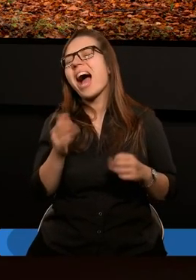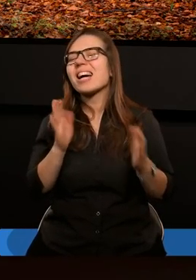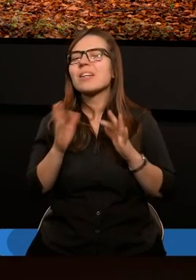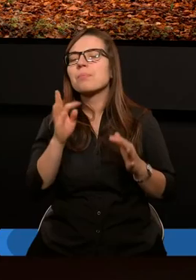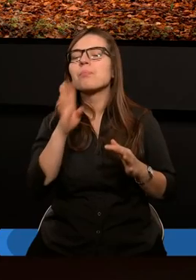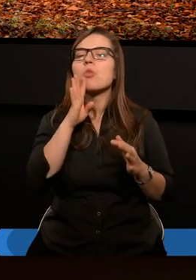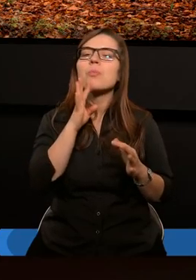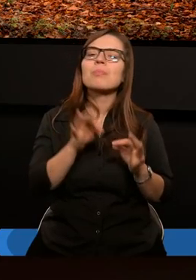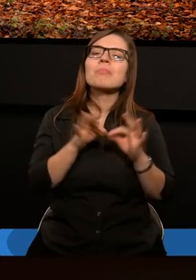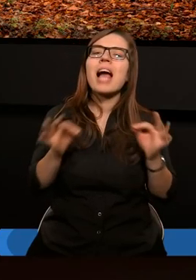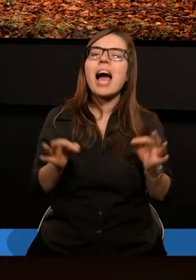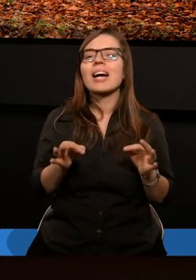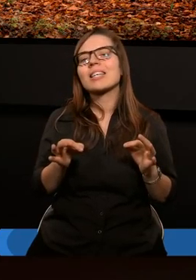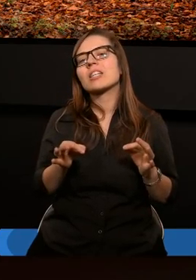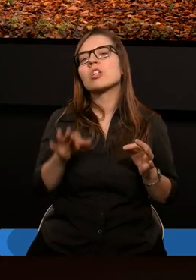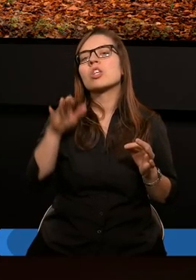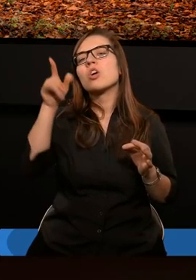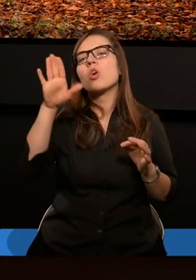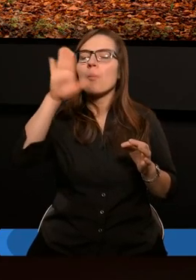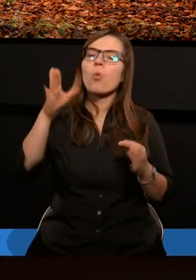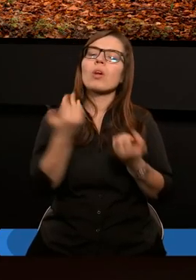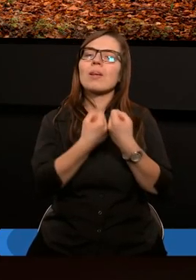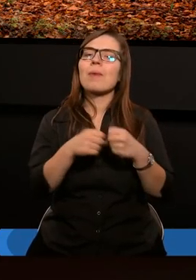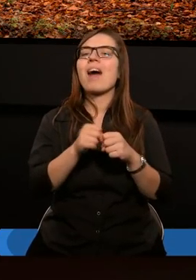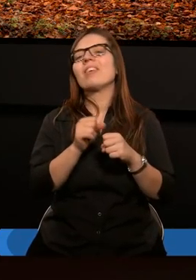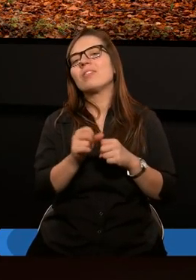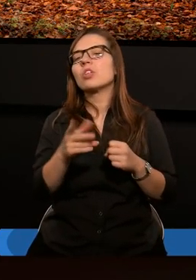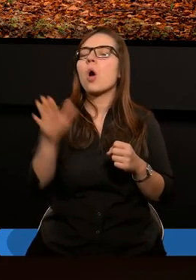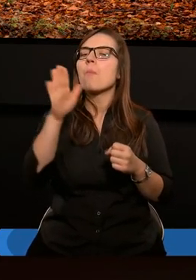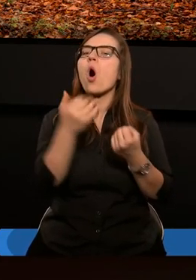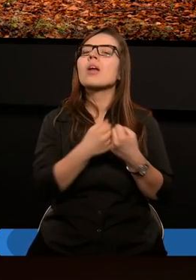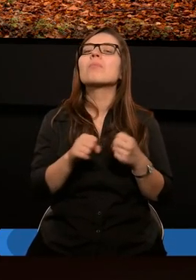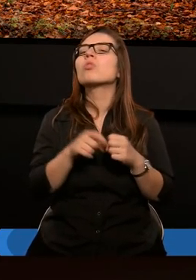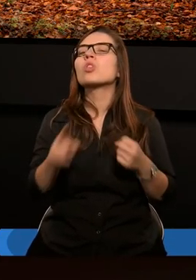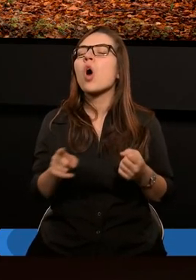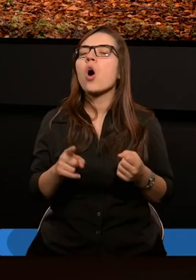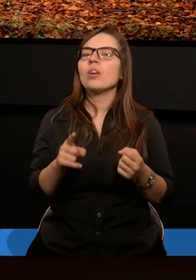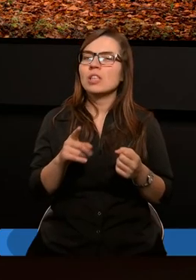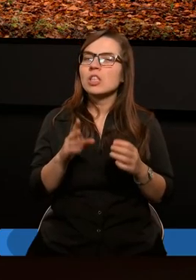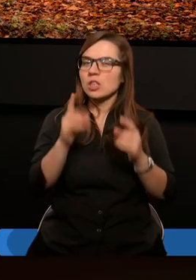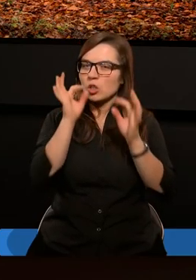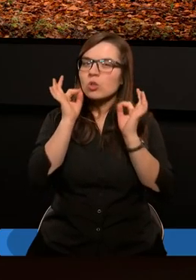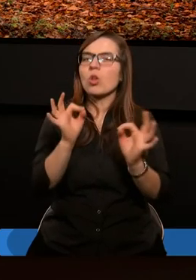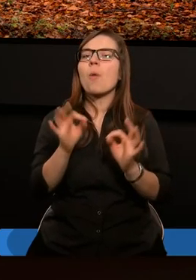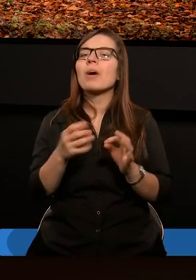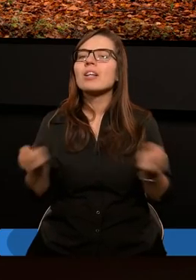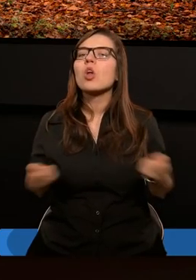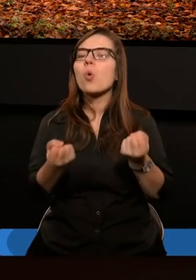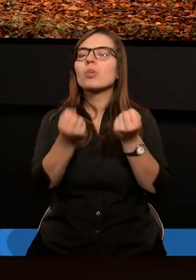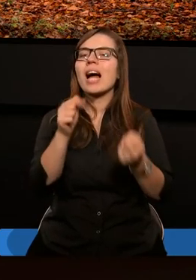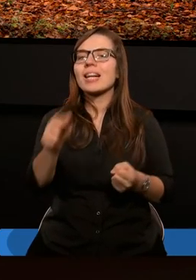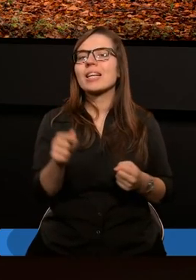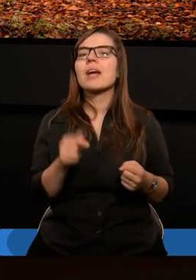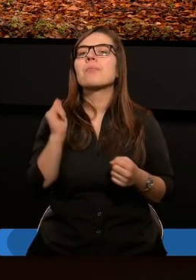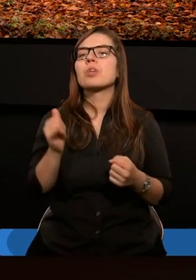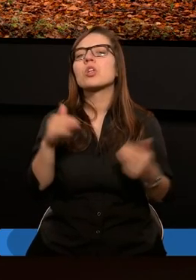miernik Bożej sprawiedliwości, czy też Boża sprawiedliwość, coś obiektywnego, do czego wszyscy powinni dążyć